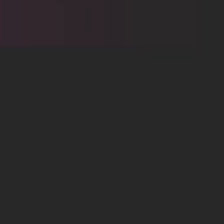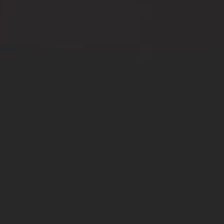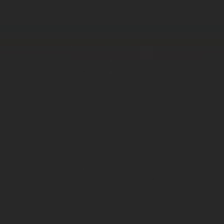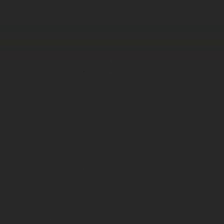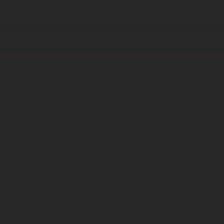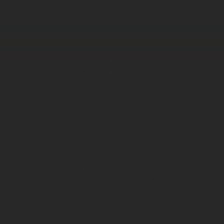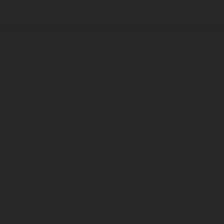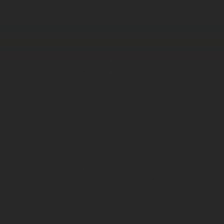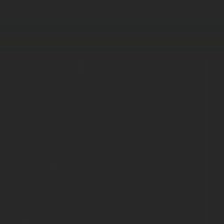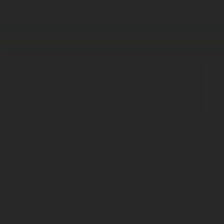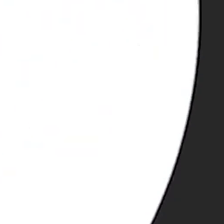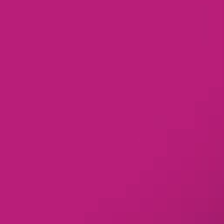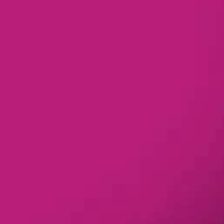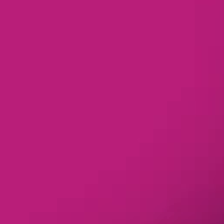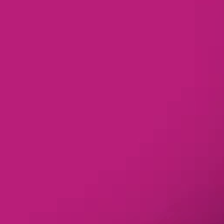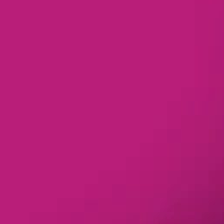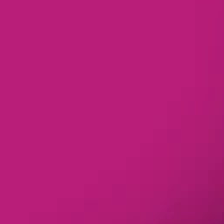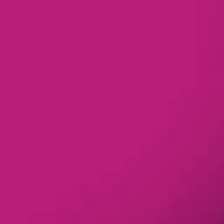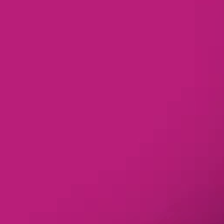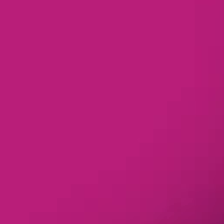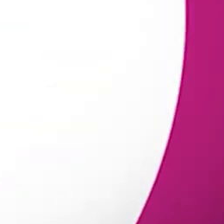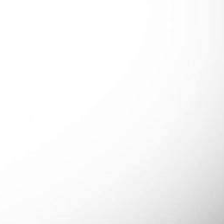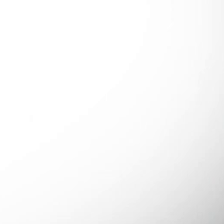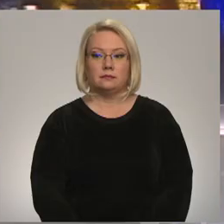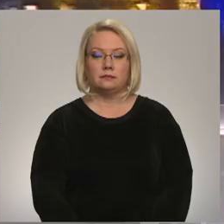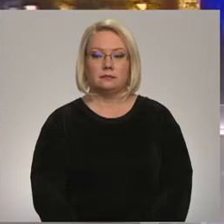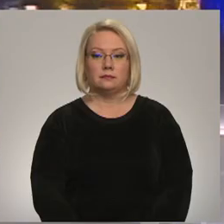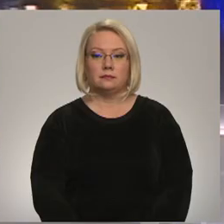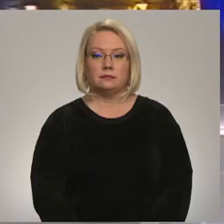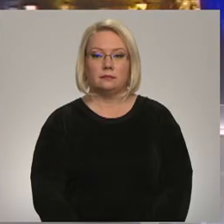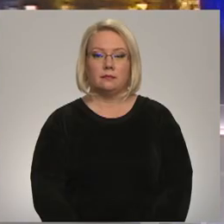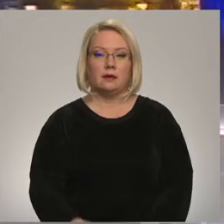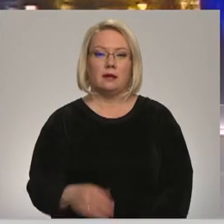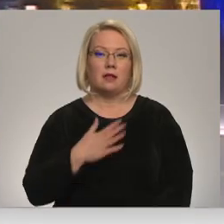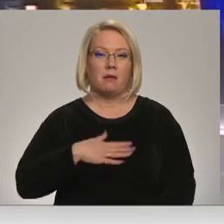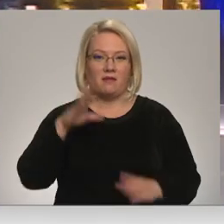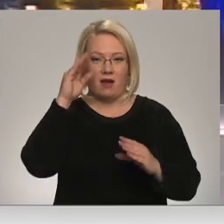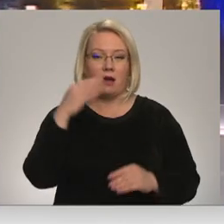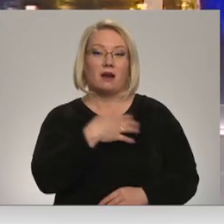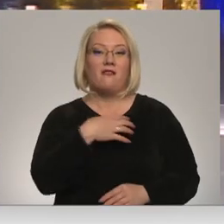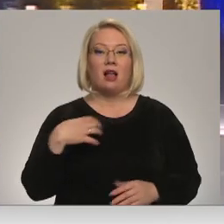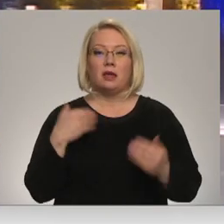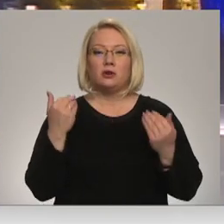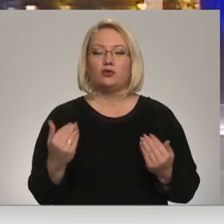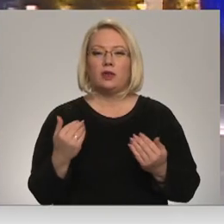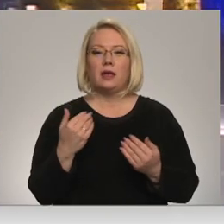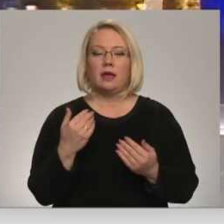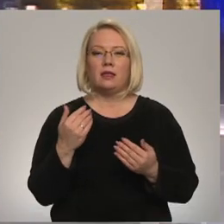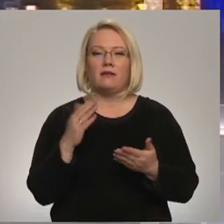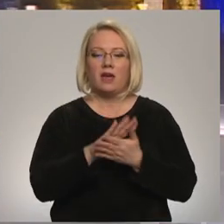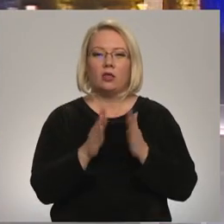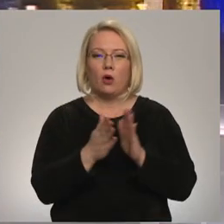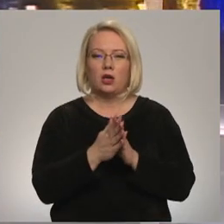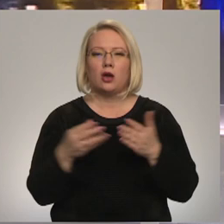Re, visi ēters ir te! Valdība šodien vienojās kompensēt straujo